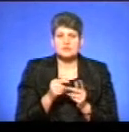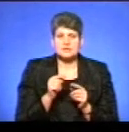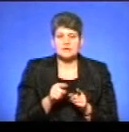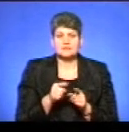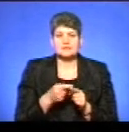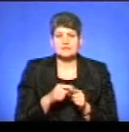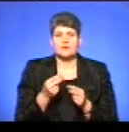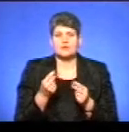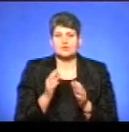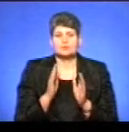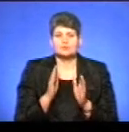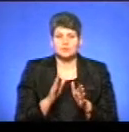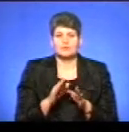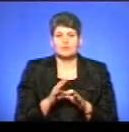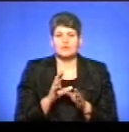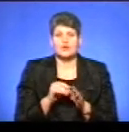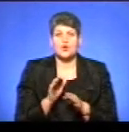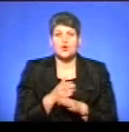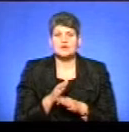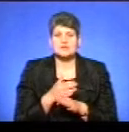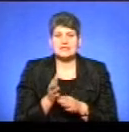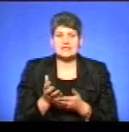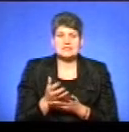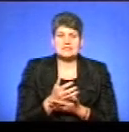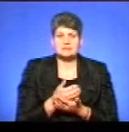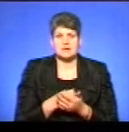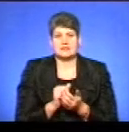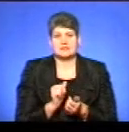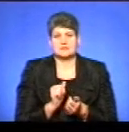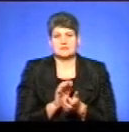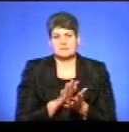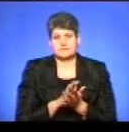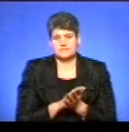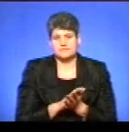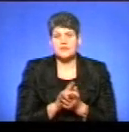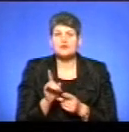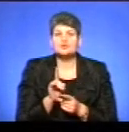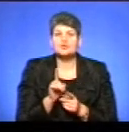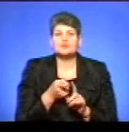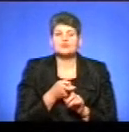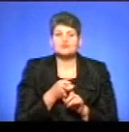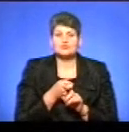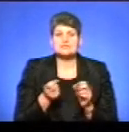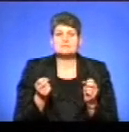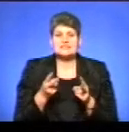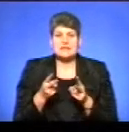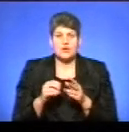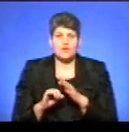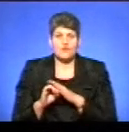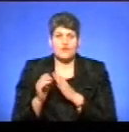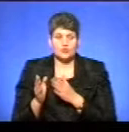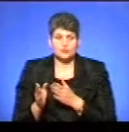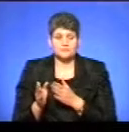з цих грошей будемо запроваджувати роздільне збирання твердих побутових відходів. Що стосується спеціального фонду,